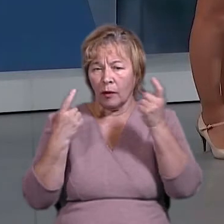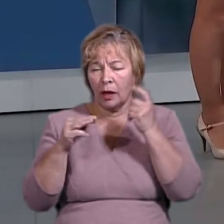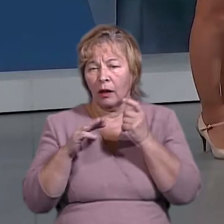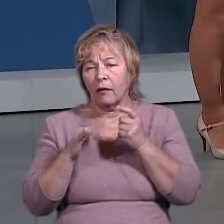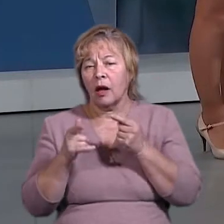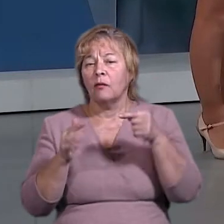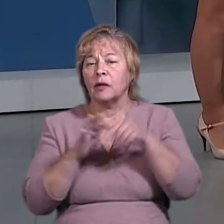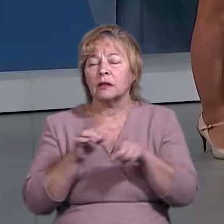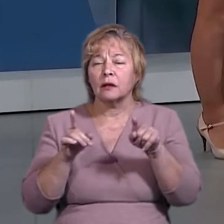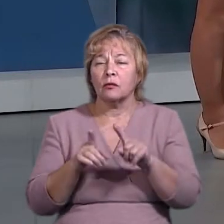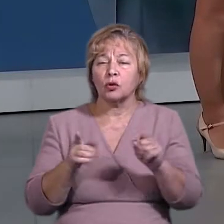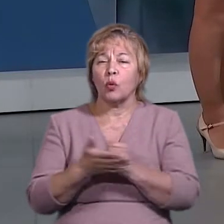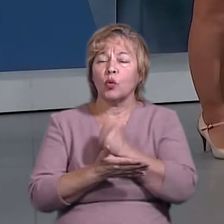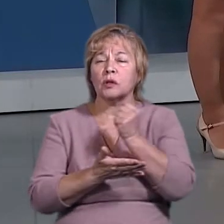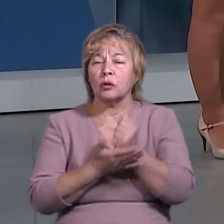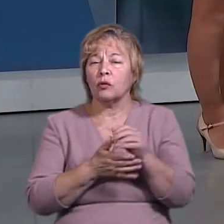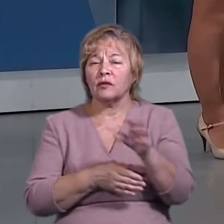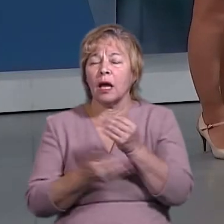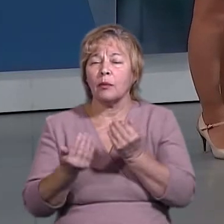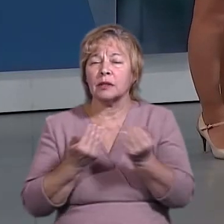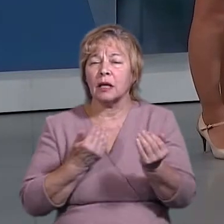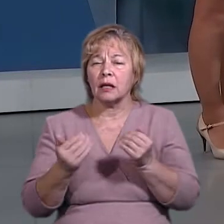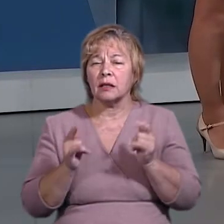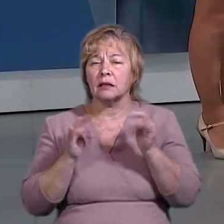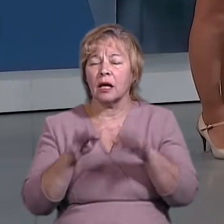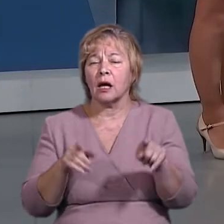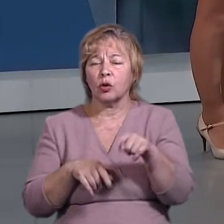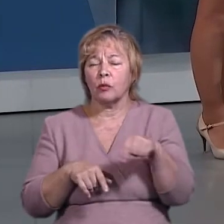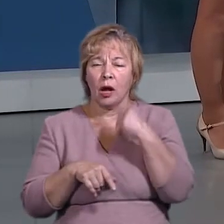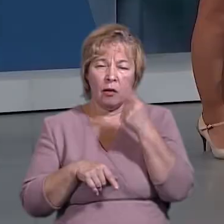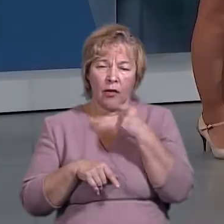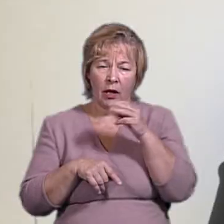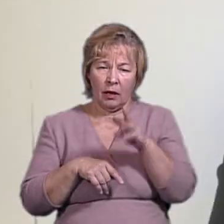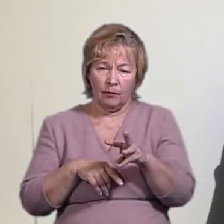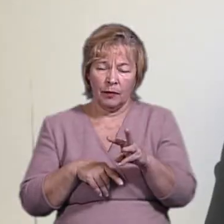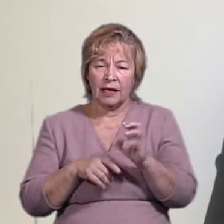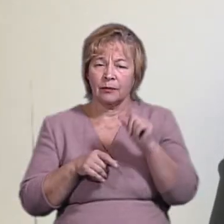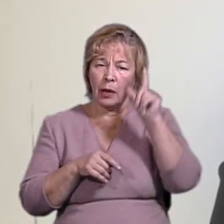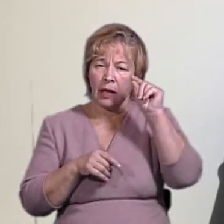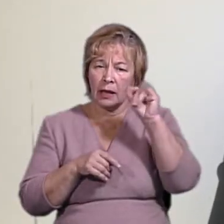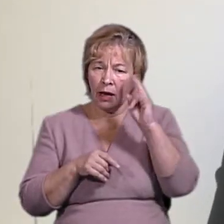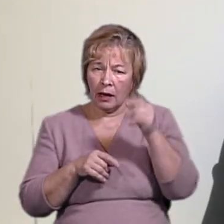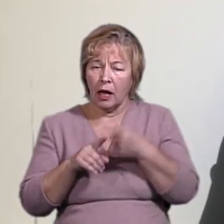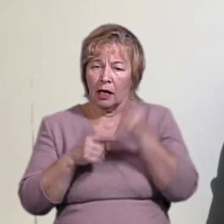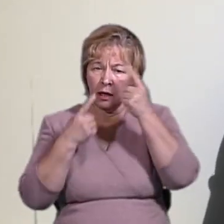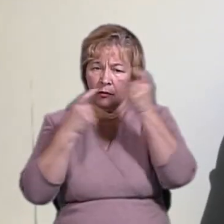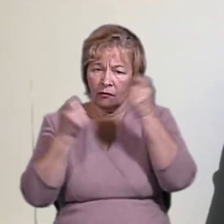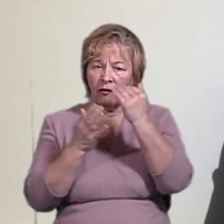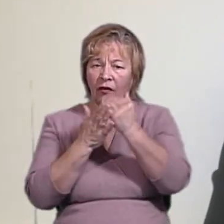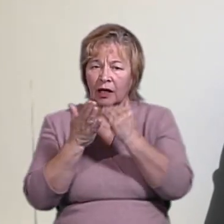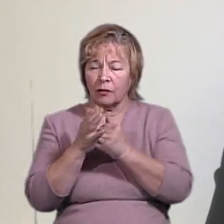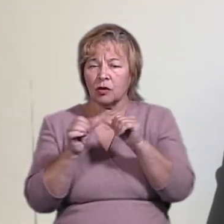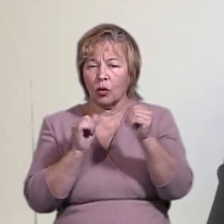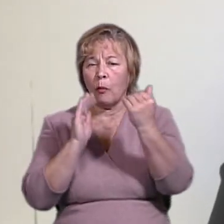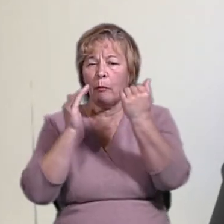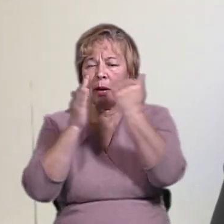без того, що встановлені всі обставини, події, про які ми говоримо з понеділка. І оприлюднюємо відомості, зокрема,